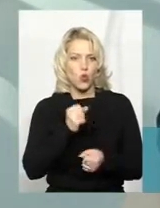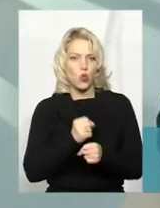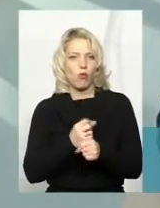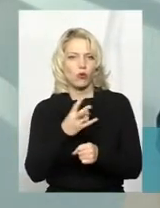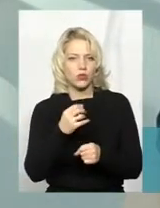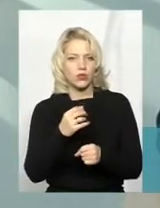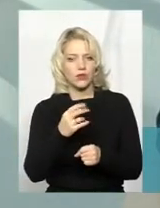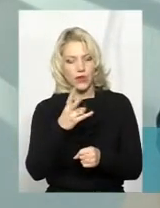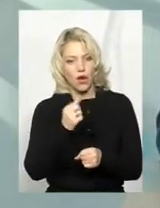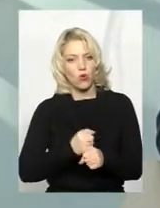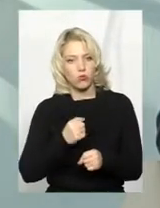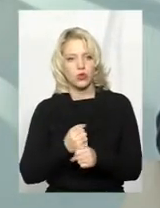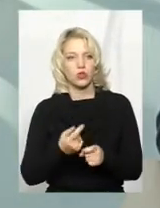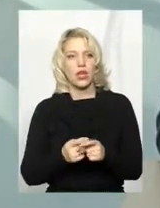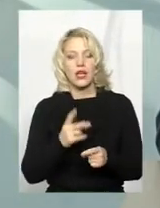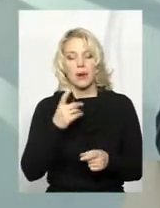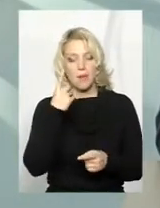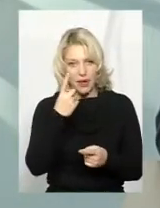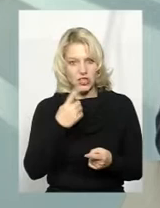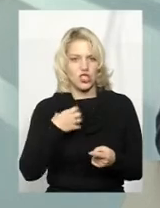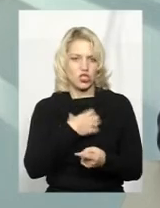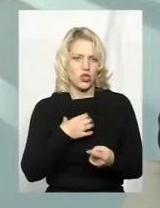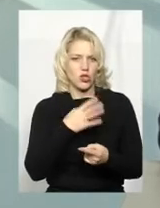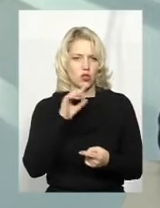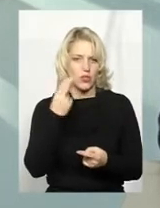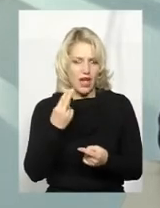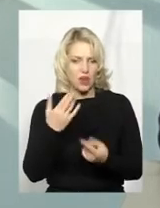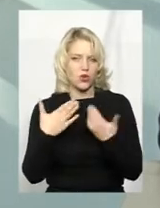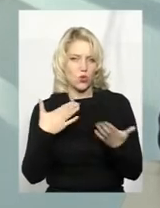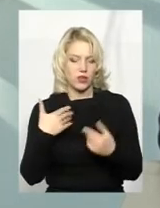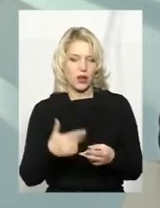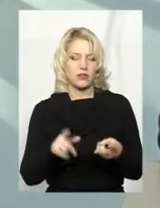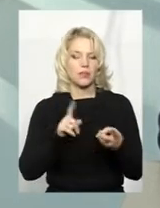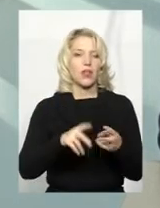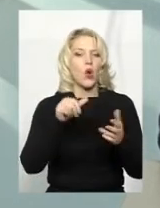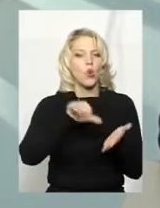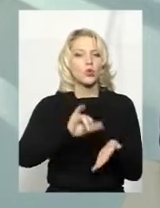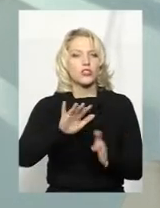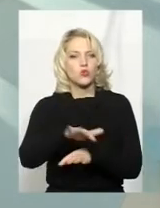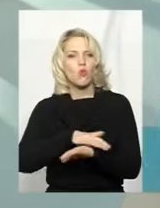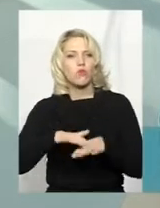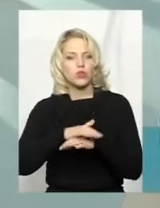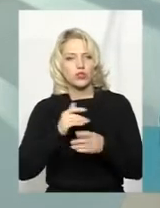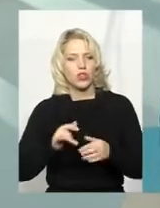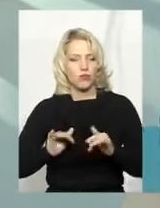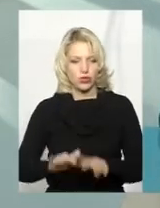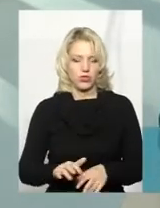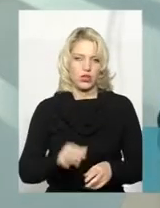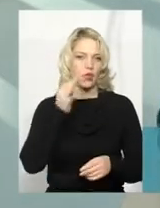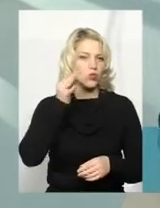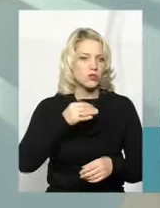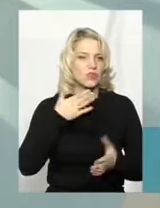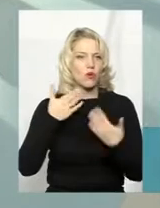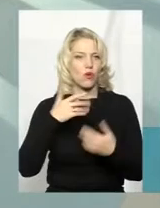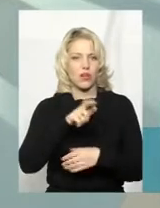Тому, перш за все, це соціальні контакти. Також досвід участі у якихось публічних подіях, досвід спілкування з людьми. Це дуже